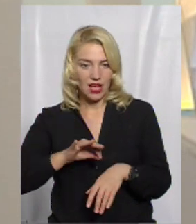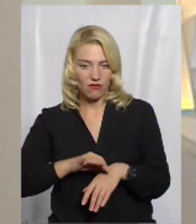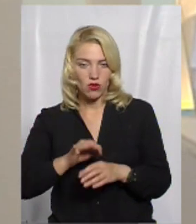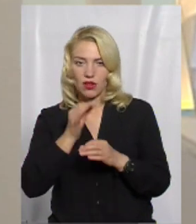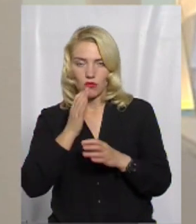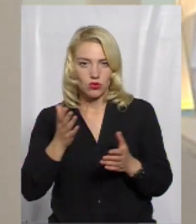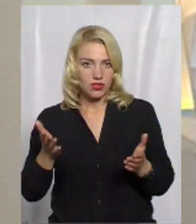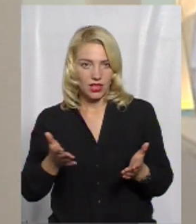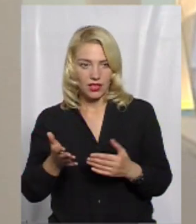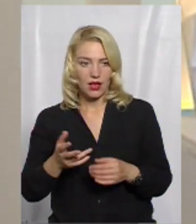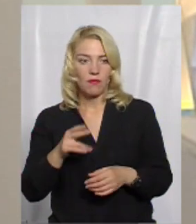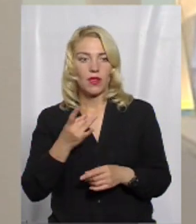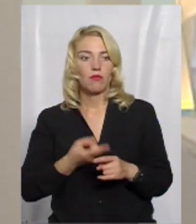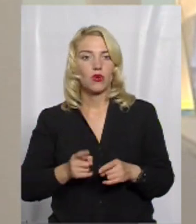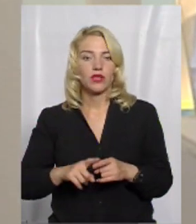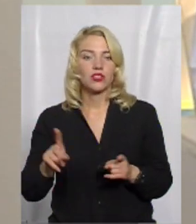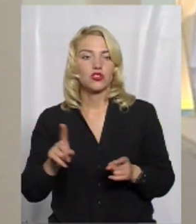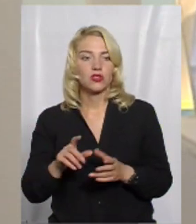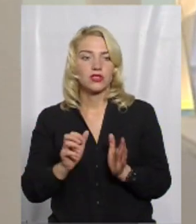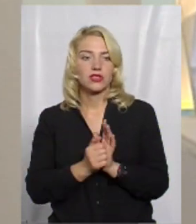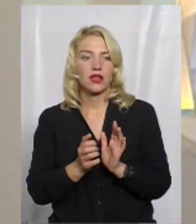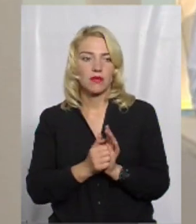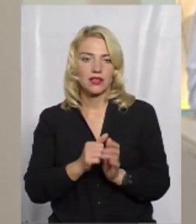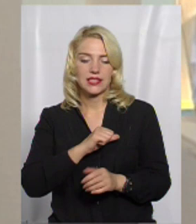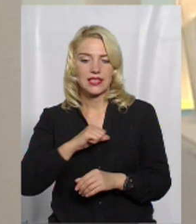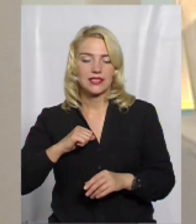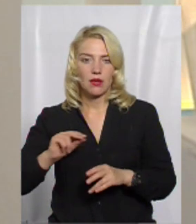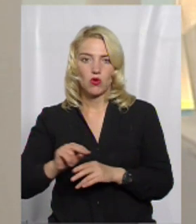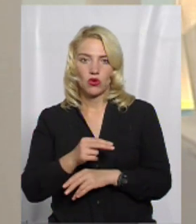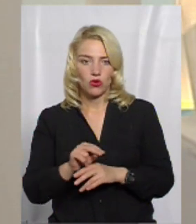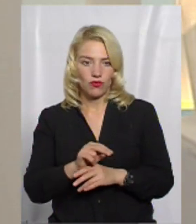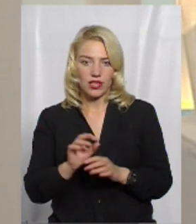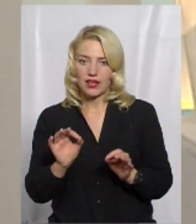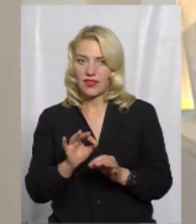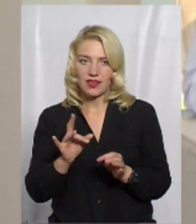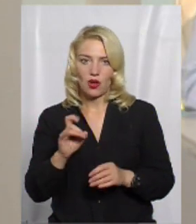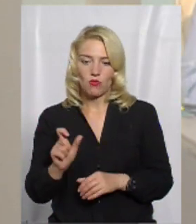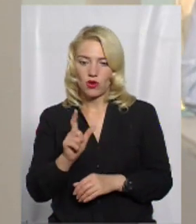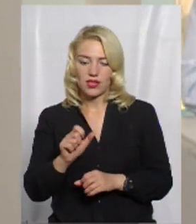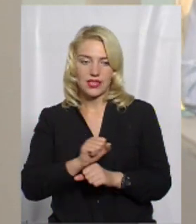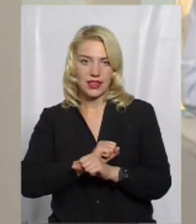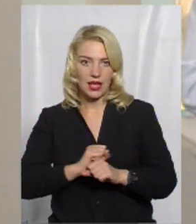будь-яке. Про те, що займатися самолікуванням ні в якому разі не можна.